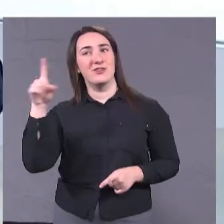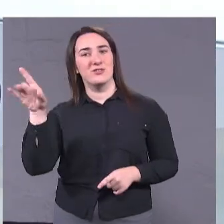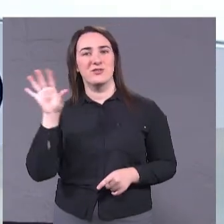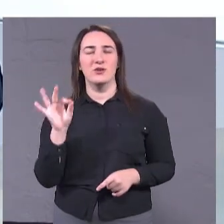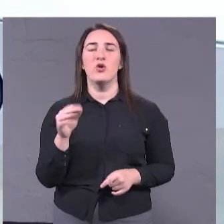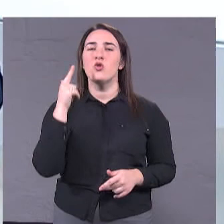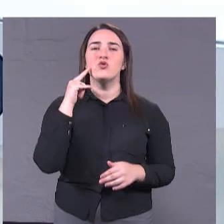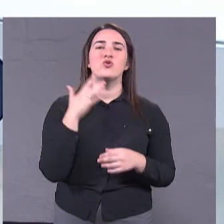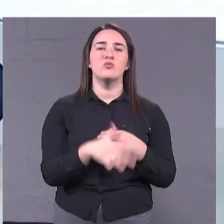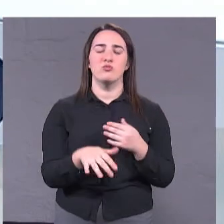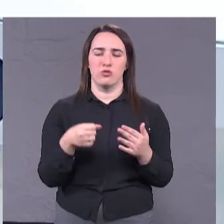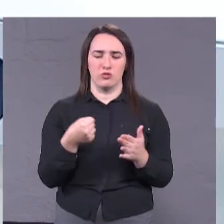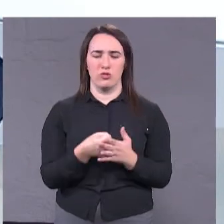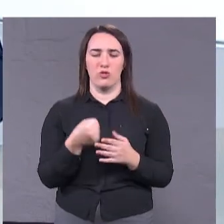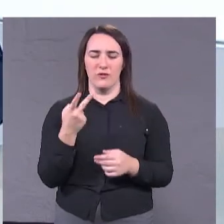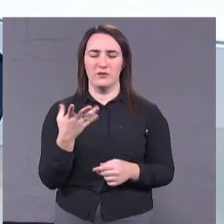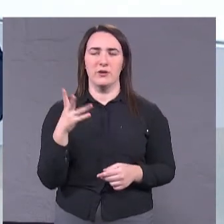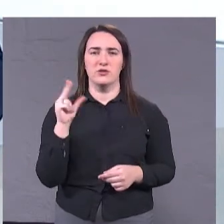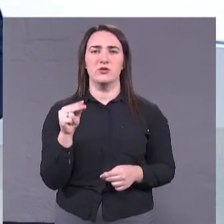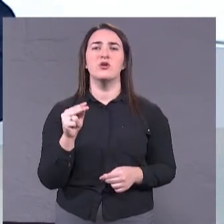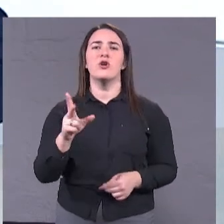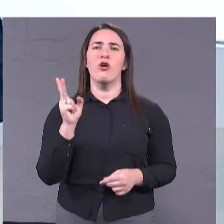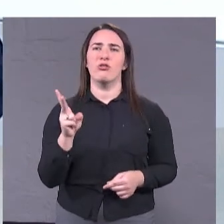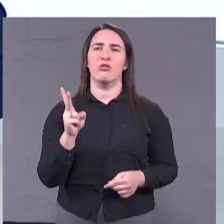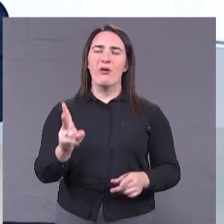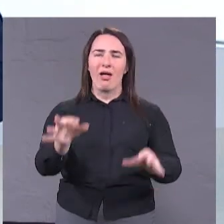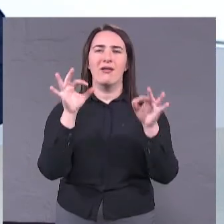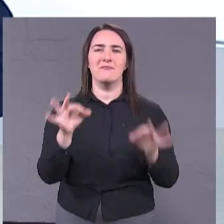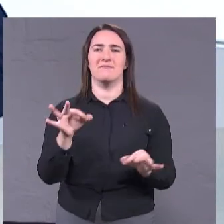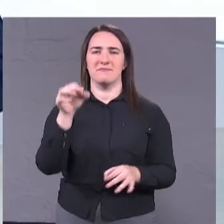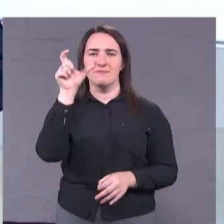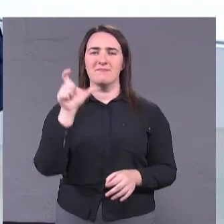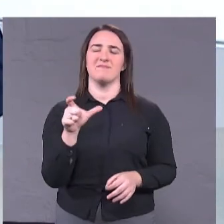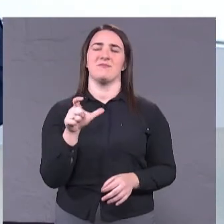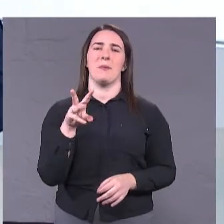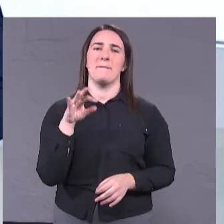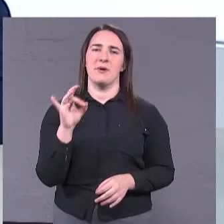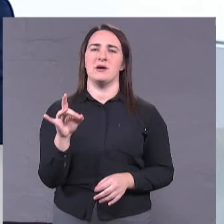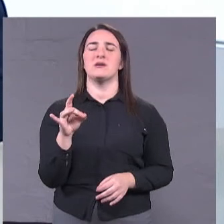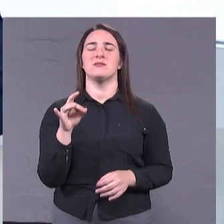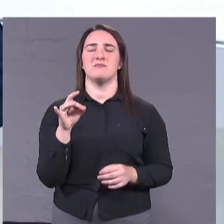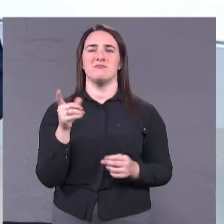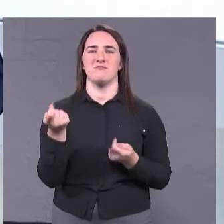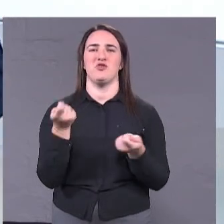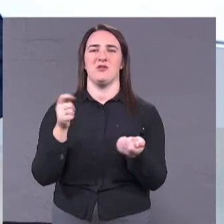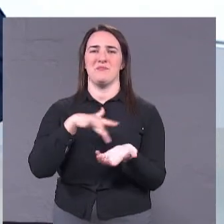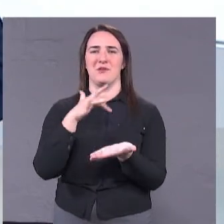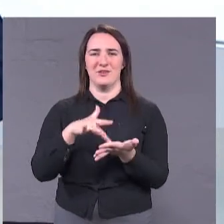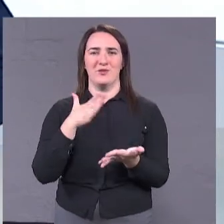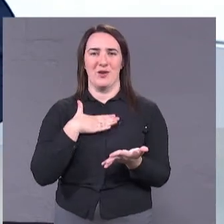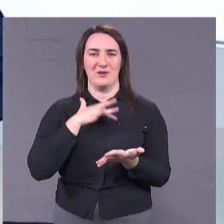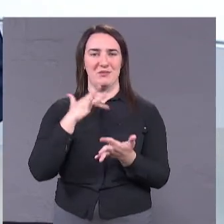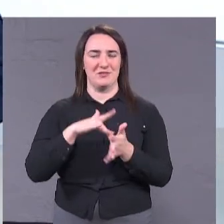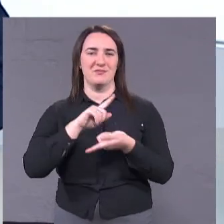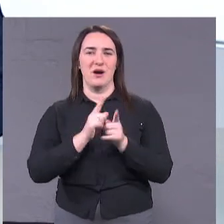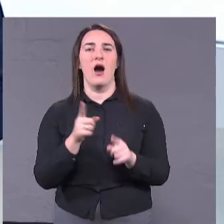до цього дня, хто з кандидатів є тим самим кандидатом і тим самим мером і очільником міста, який перетворить наше місто, або